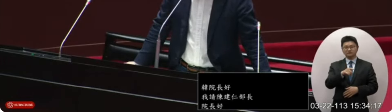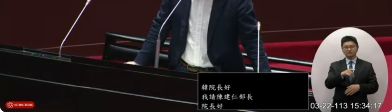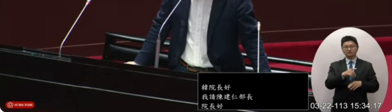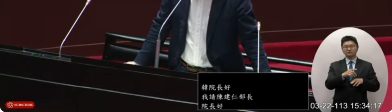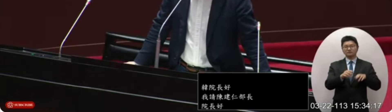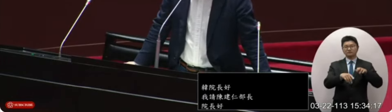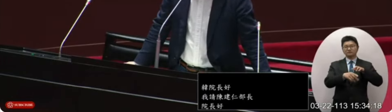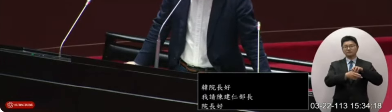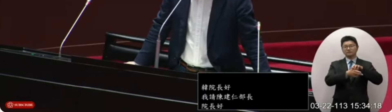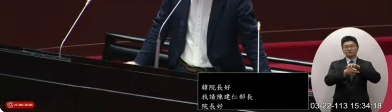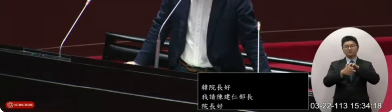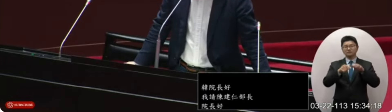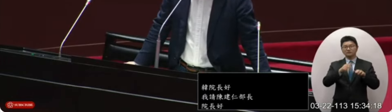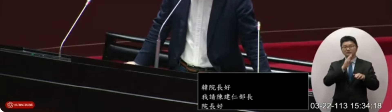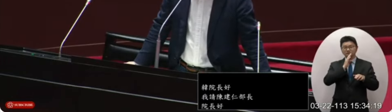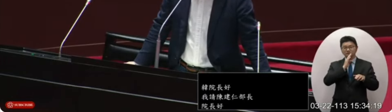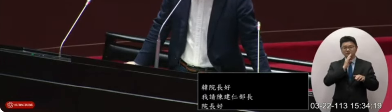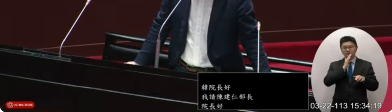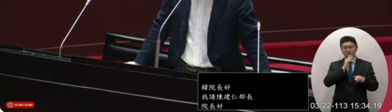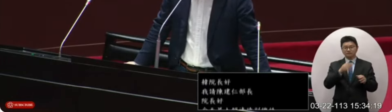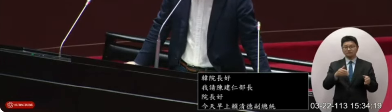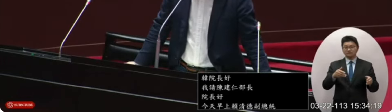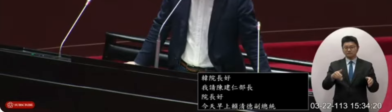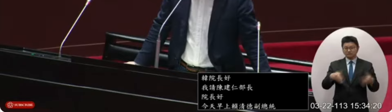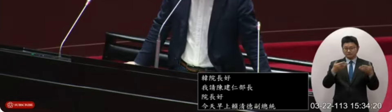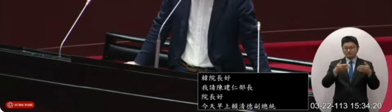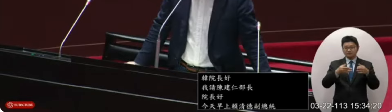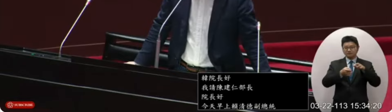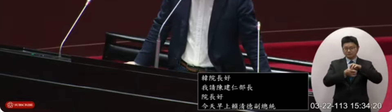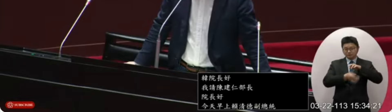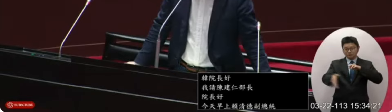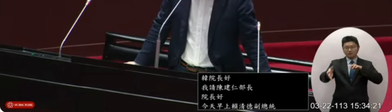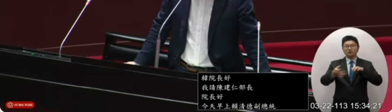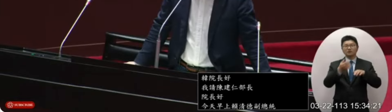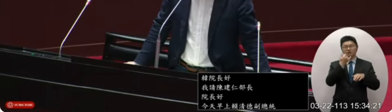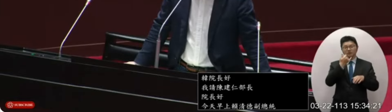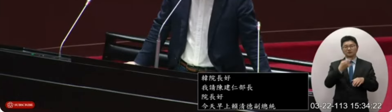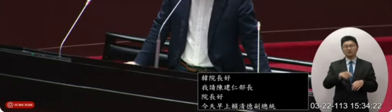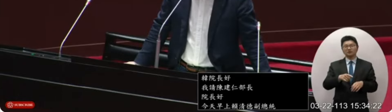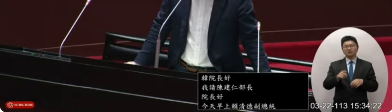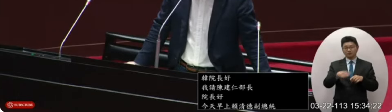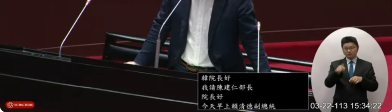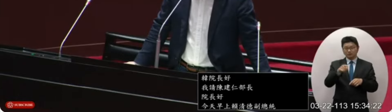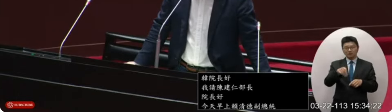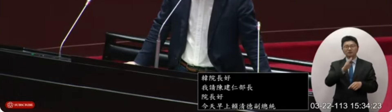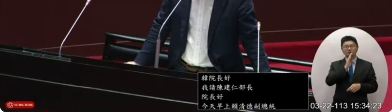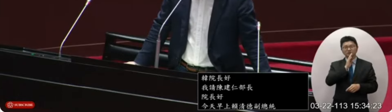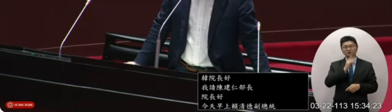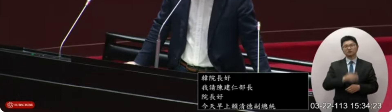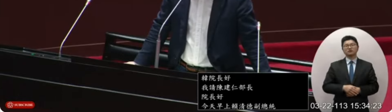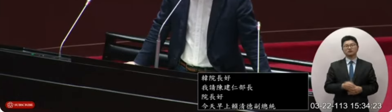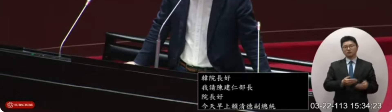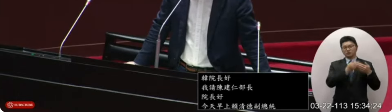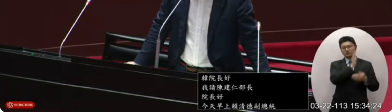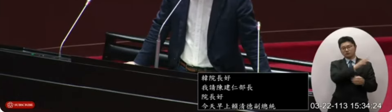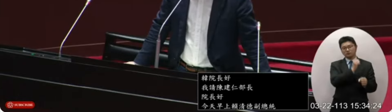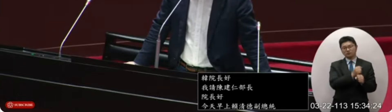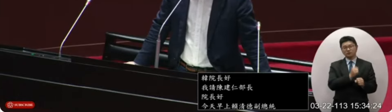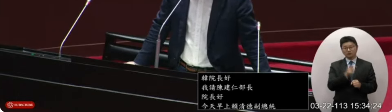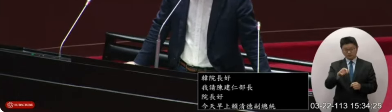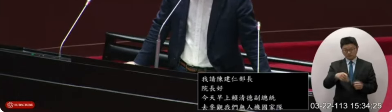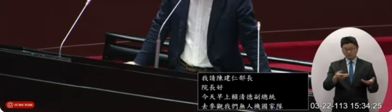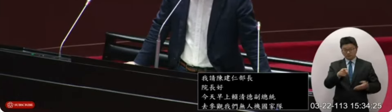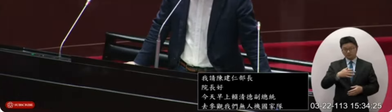可以搭載輕用的比較小型的飛彈但是他的螺旋講的馬達看到是Made in China那院長知道這事嗎